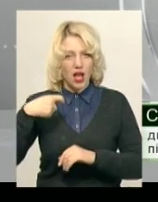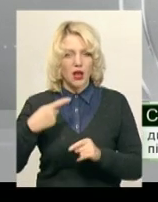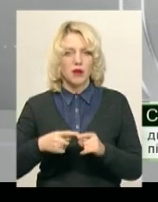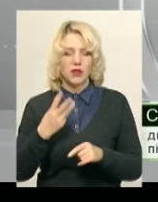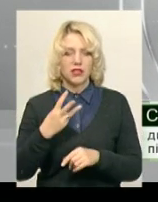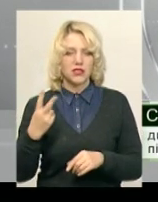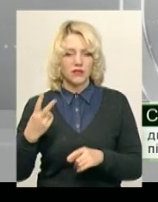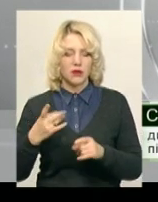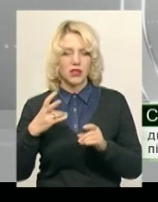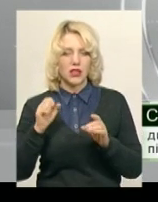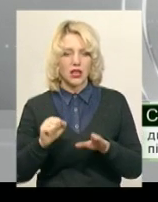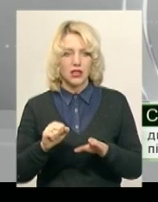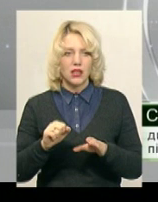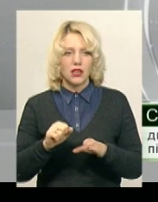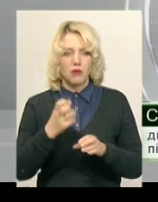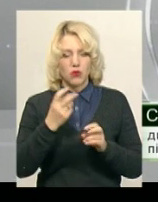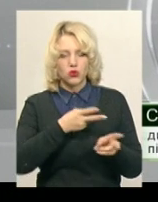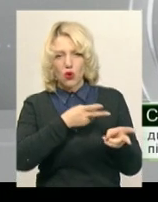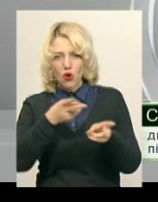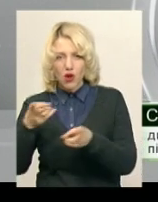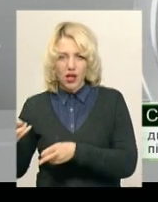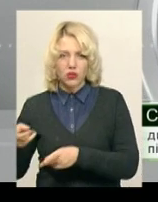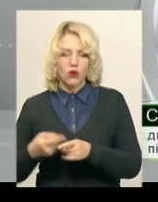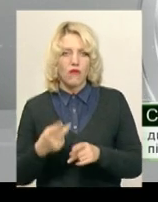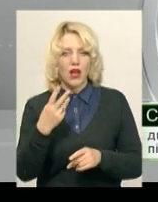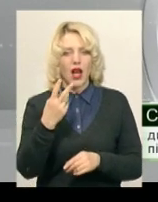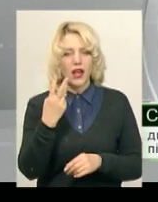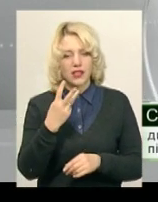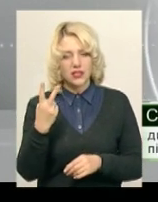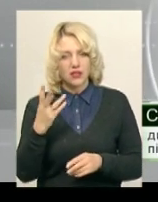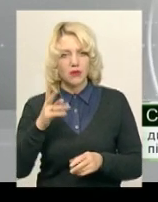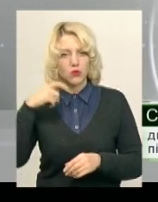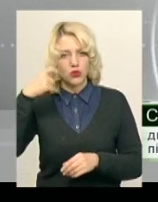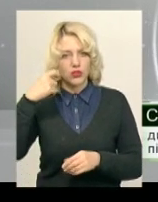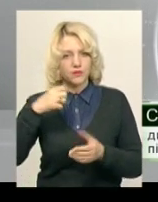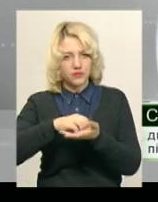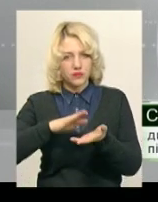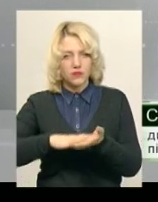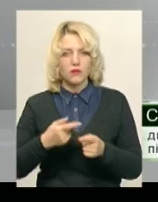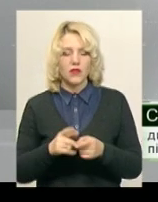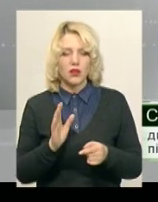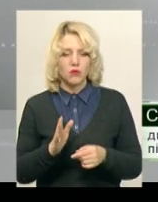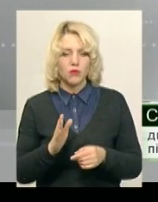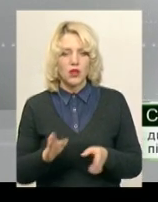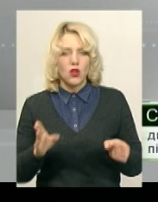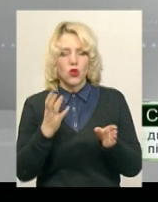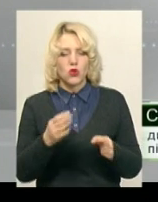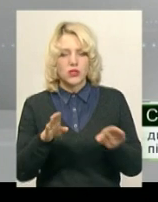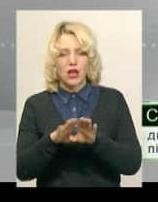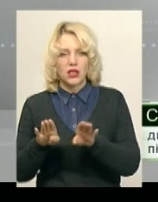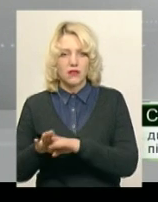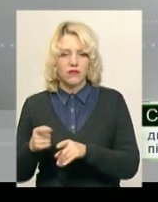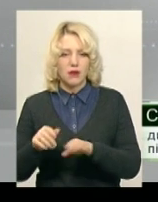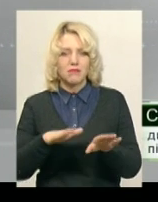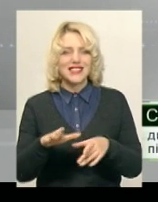аналітика і 32 буде просто оглядових. Ми дозакриваємо місця, які є в'їздами, виїздами з нашого міста, щоб можна